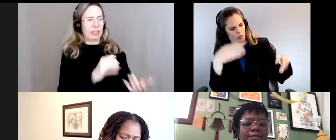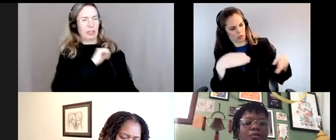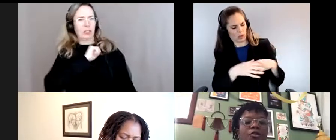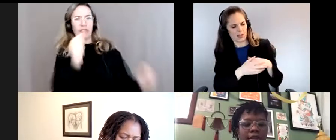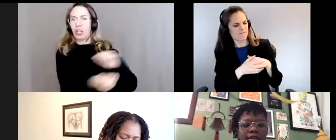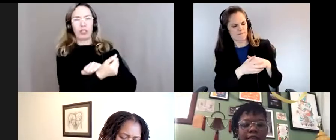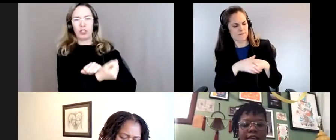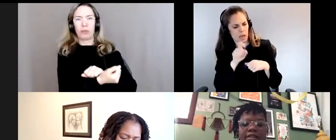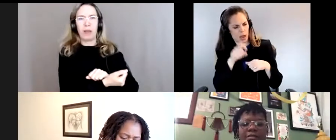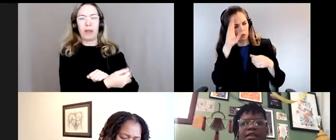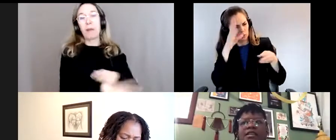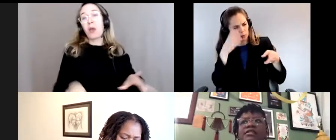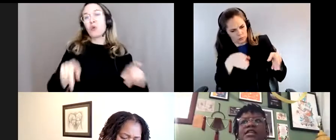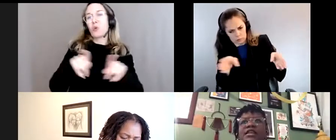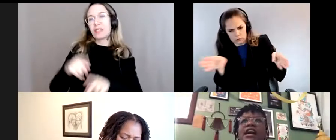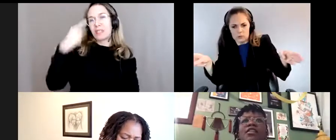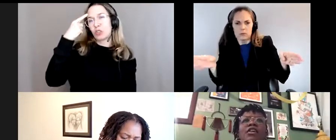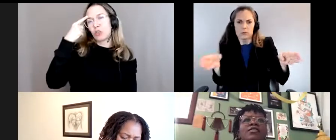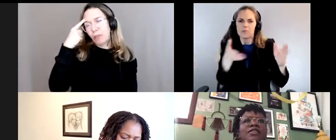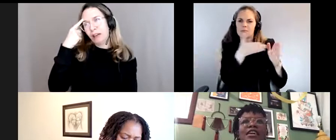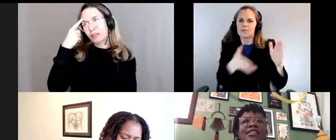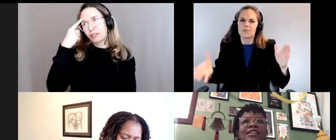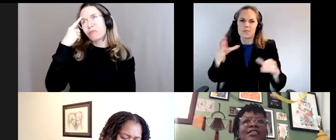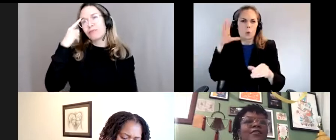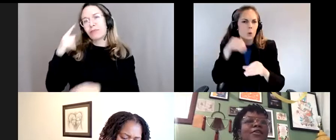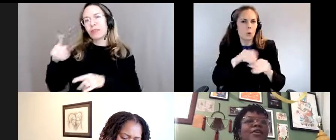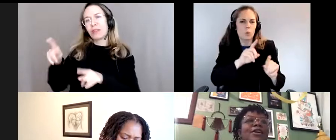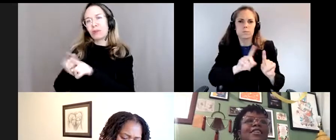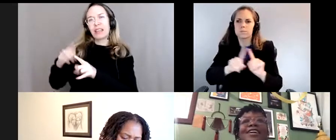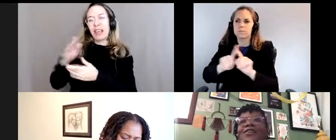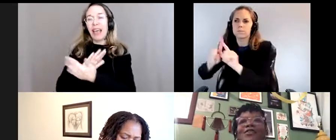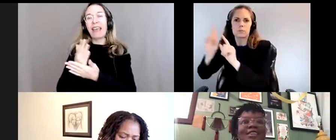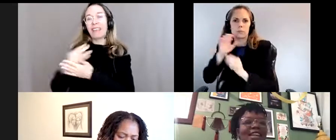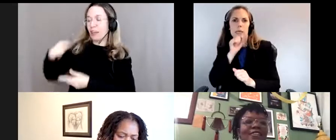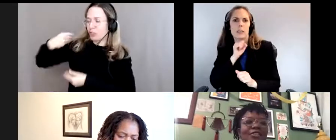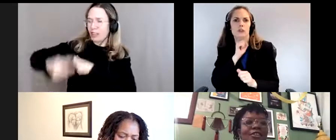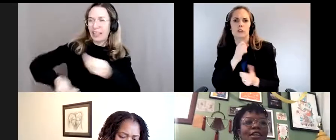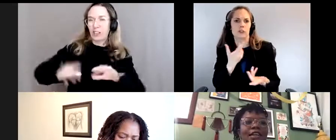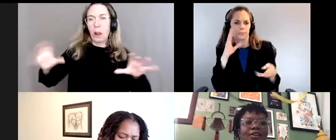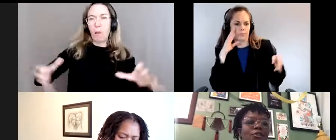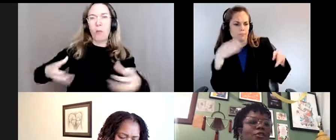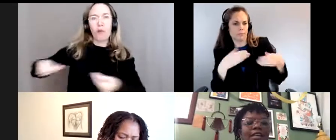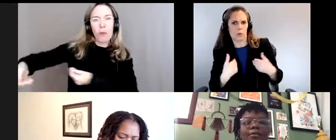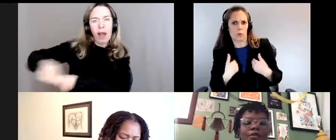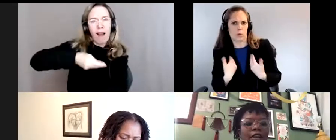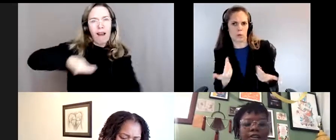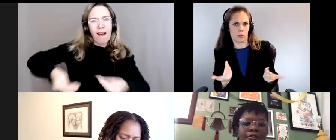systématique, mais je pense qu'il faut vraiment mettre l'emphase sur des mouvements intergénérationnels parce que dans plusieurs de